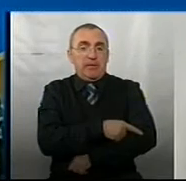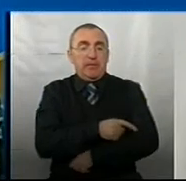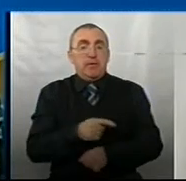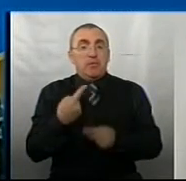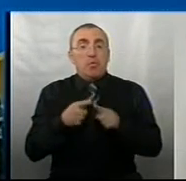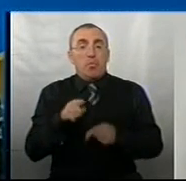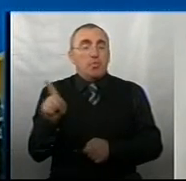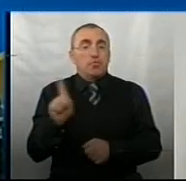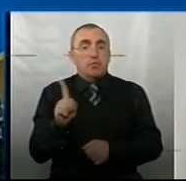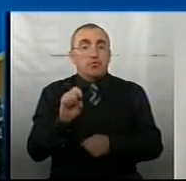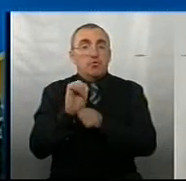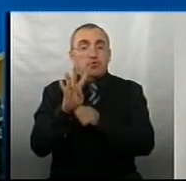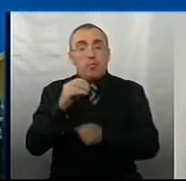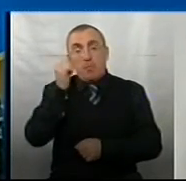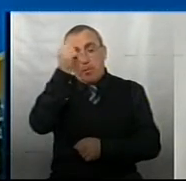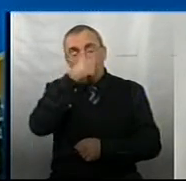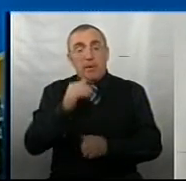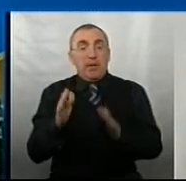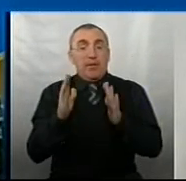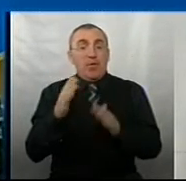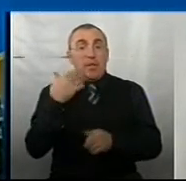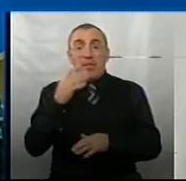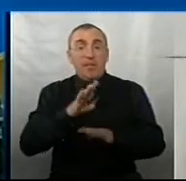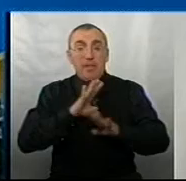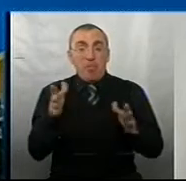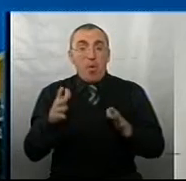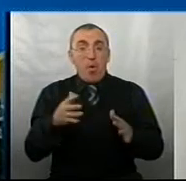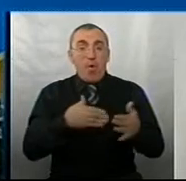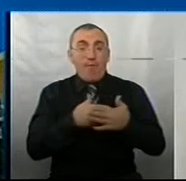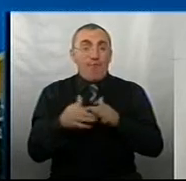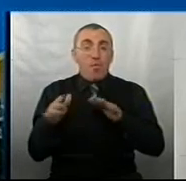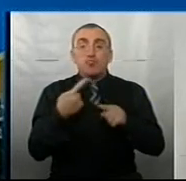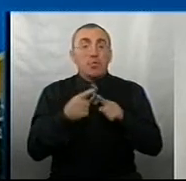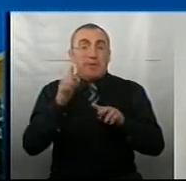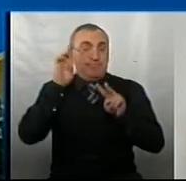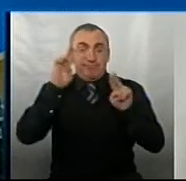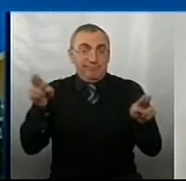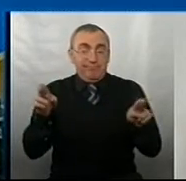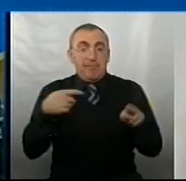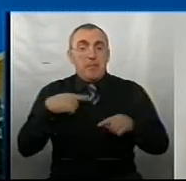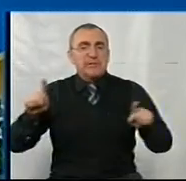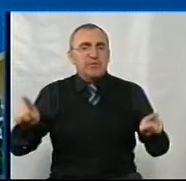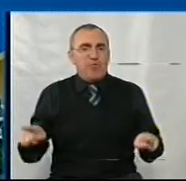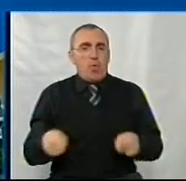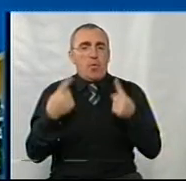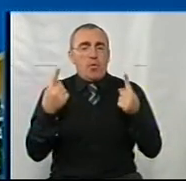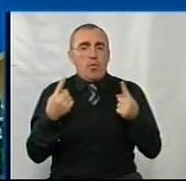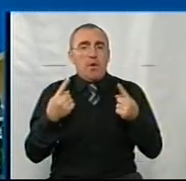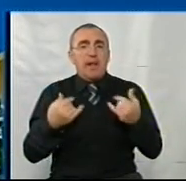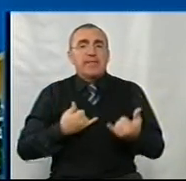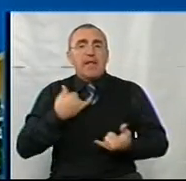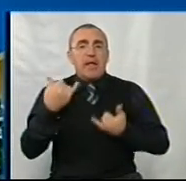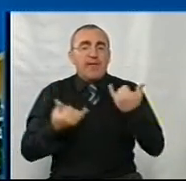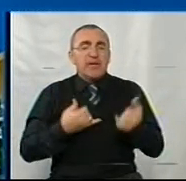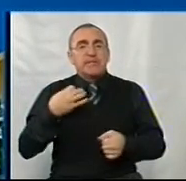Тому що в 2014 році, коли не було волонтерів ще, ми не знали, що це таке. Це ми створили невістка,